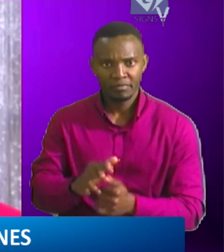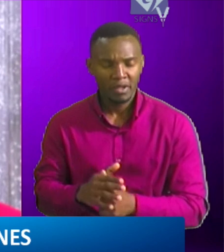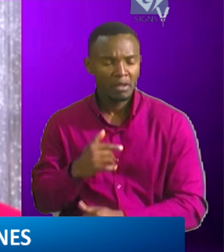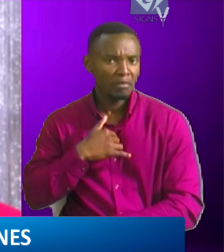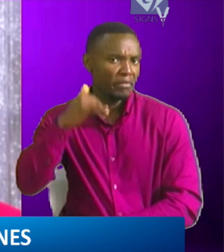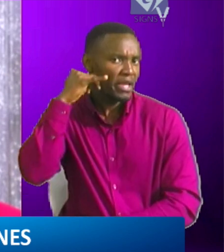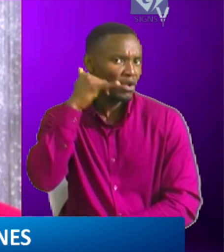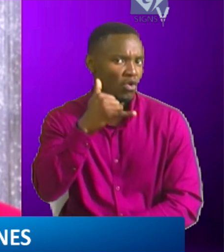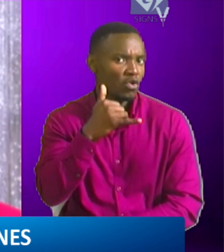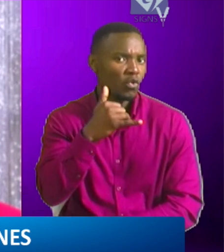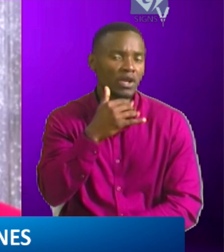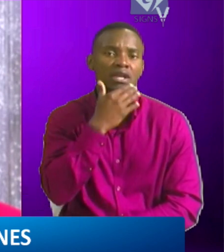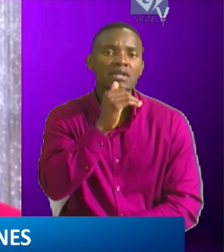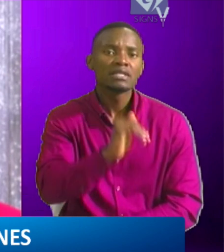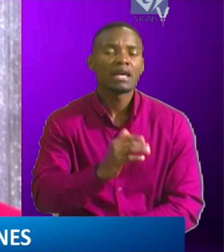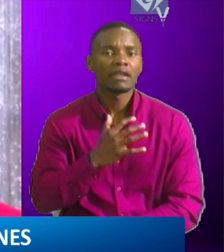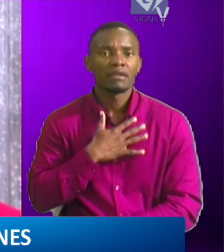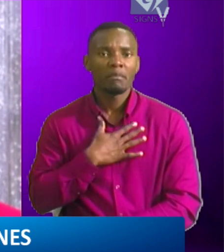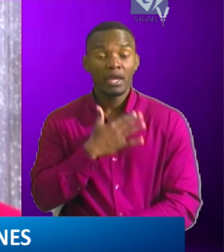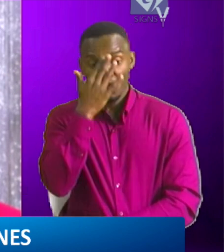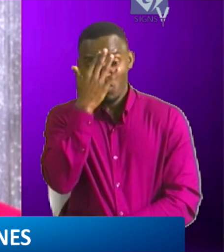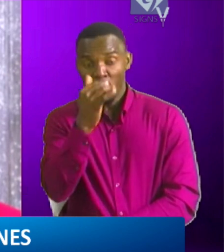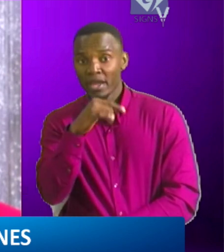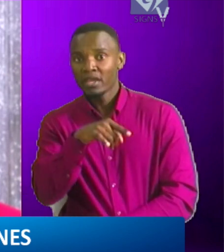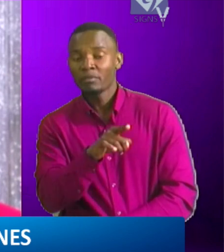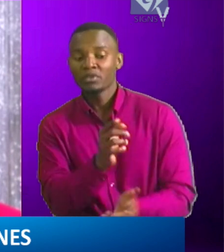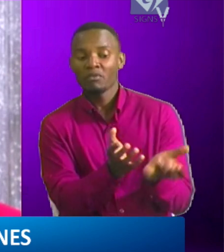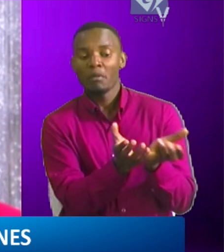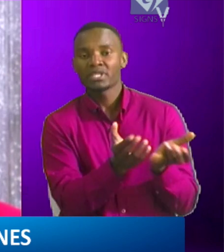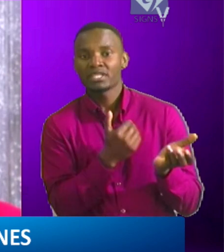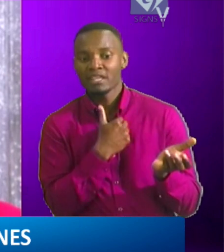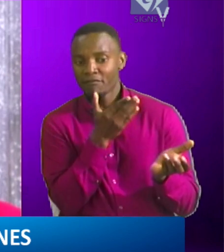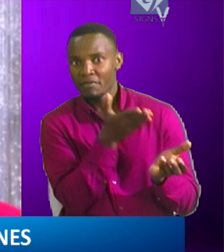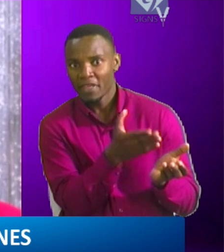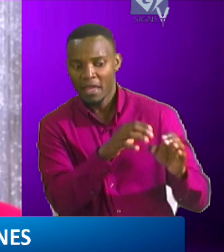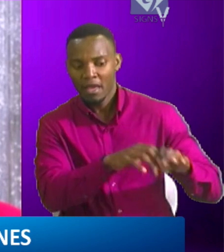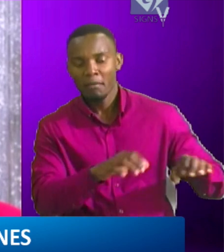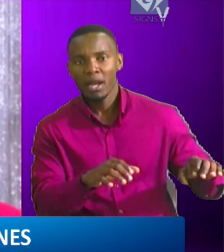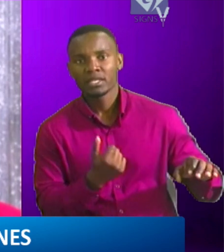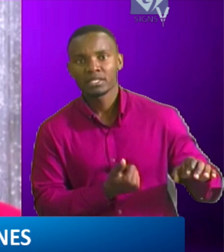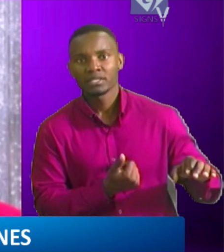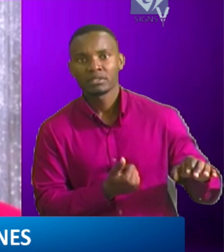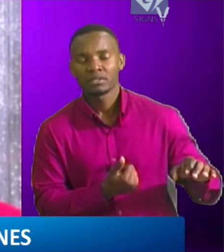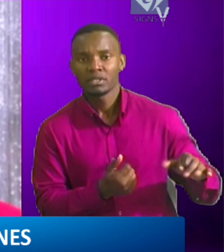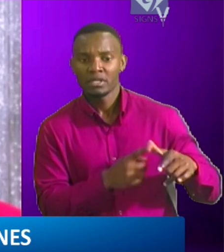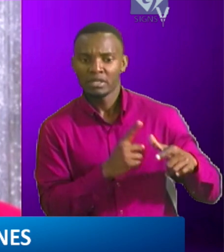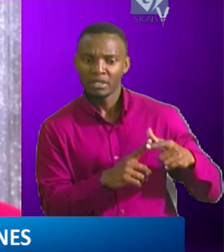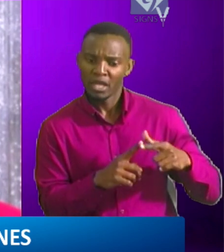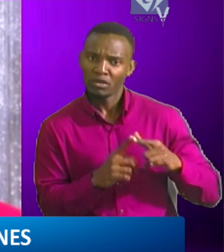simu. Kwa sababu yee pia akona biyashara Toy Market. So, tukaenda toy,